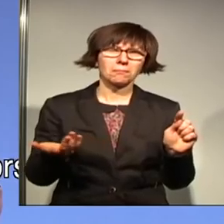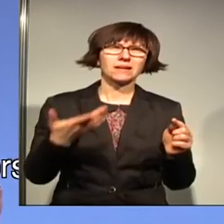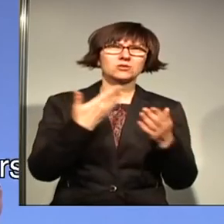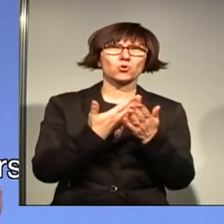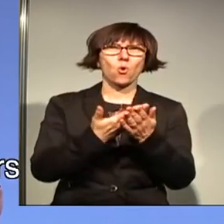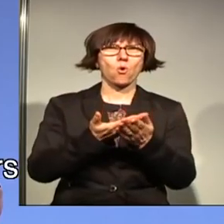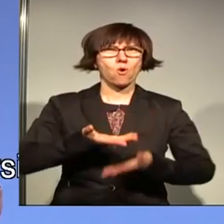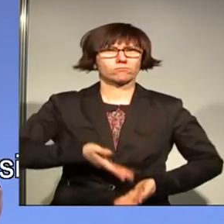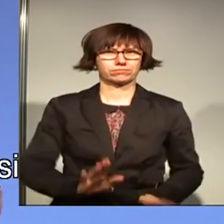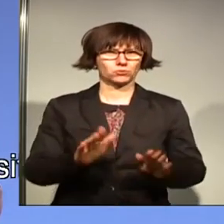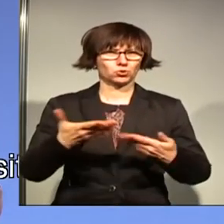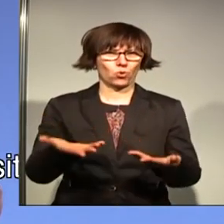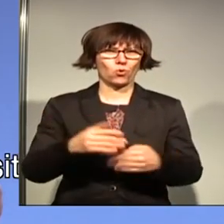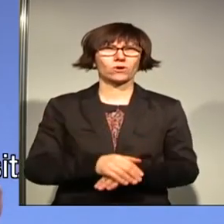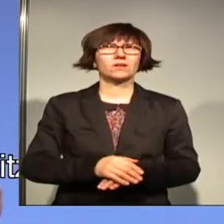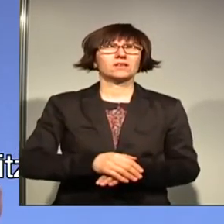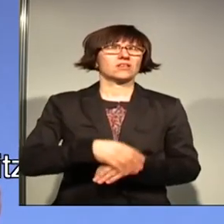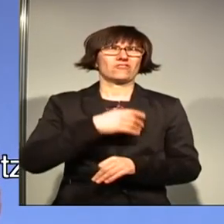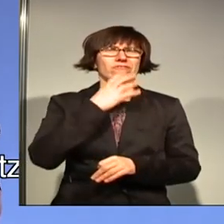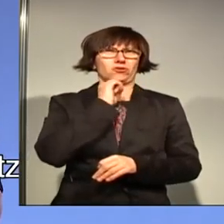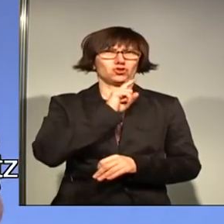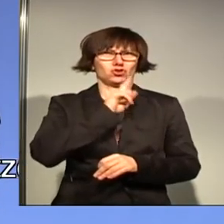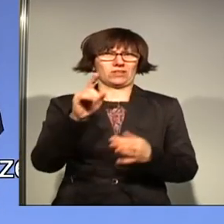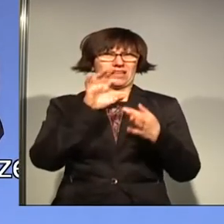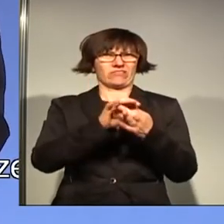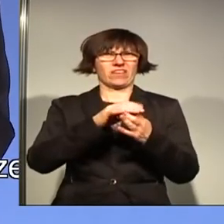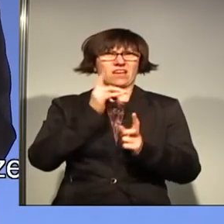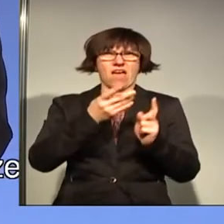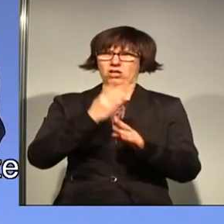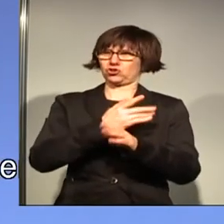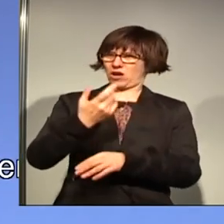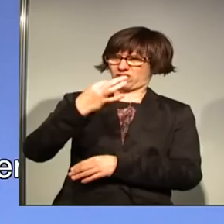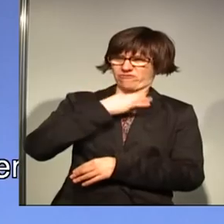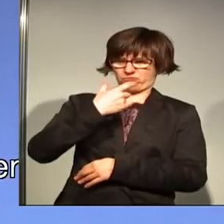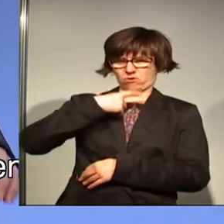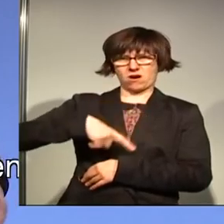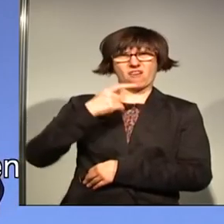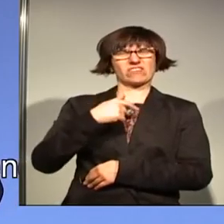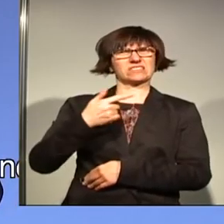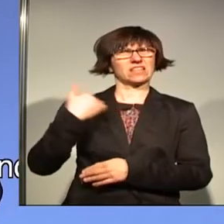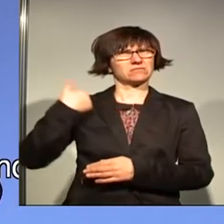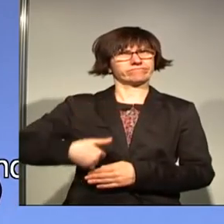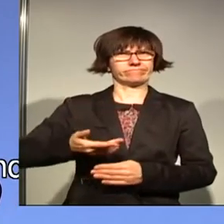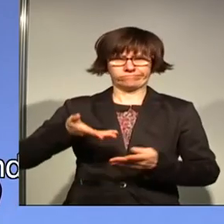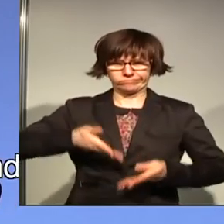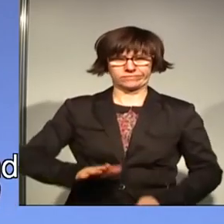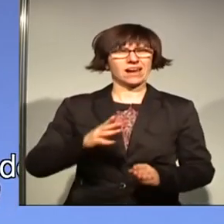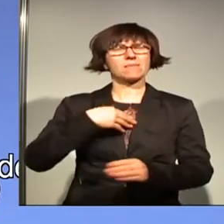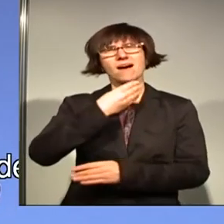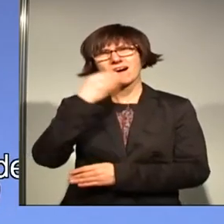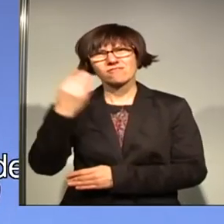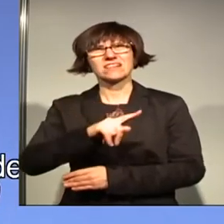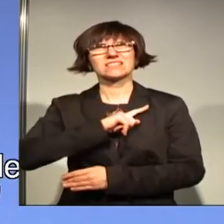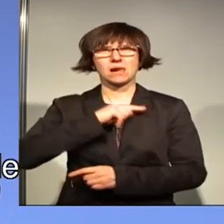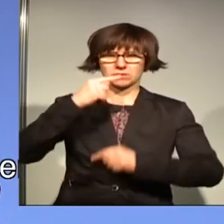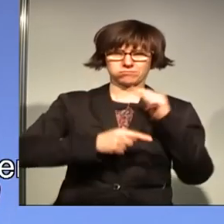auf die Welt gekommen. Und ich werde ungerne danach beurteilt, was mir in die Wiege gelegt worden ist, sondern lieber danach, was ich aus mir